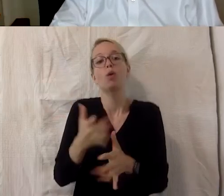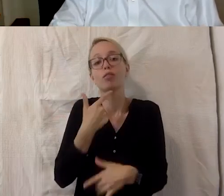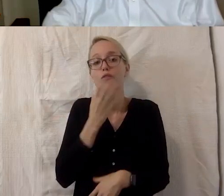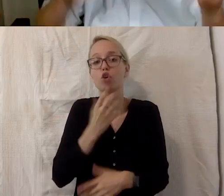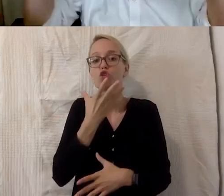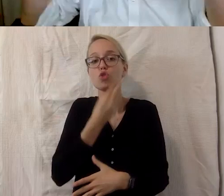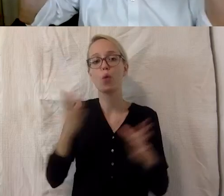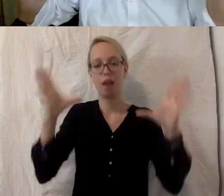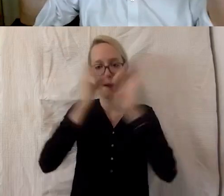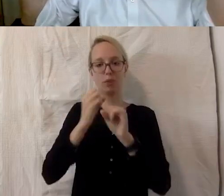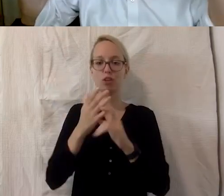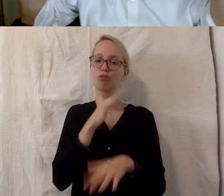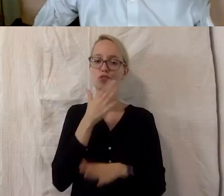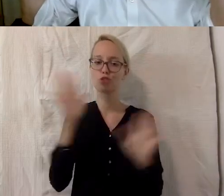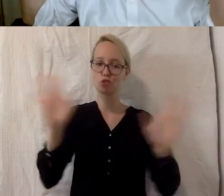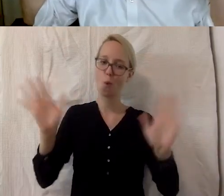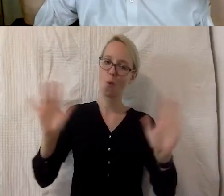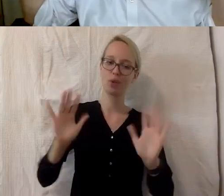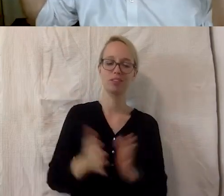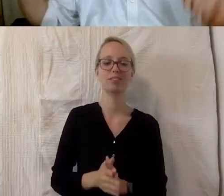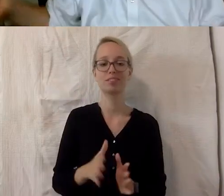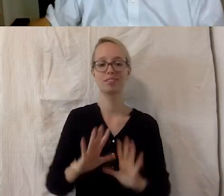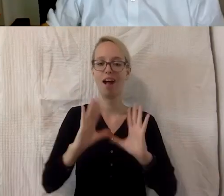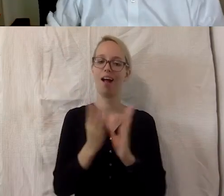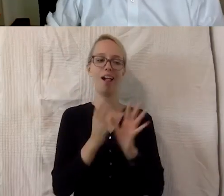Abend. Tschüss. tschüss. Danke, alles Gute.